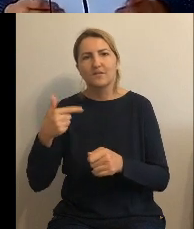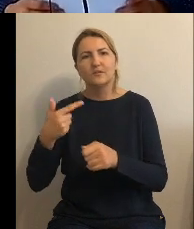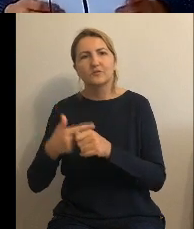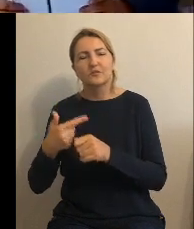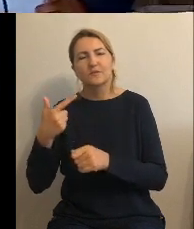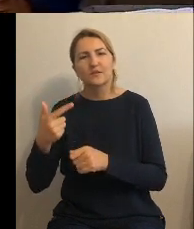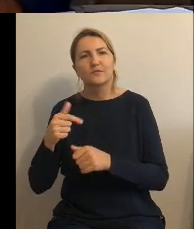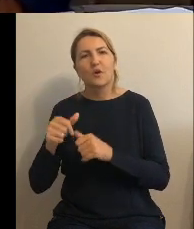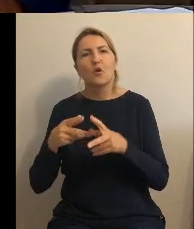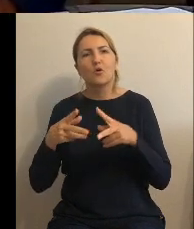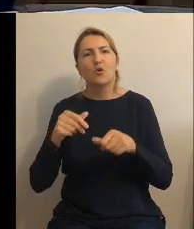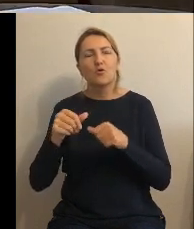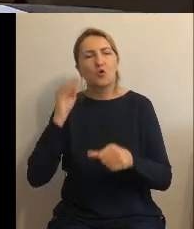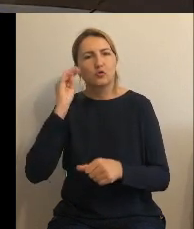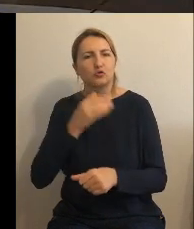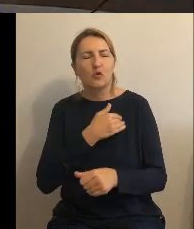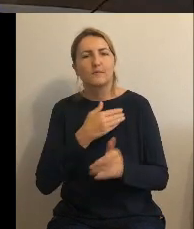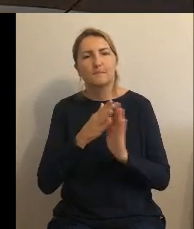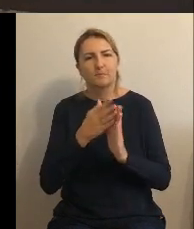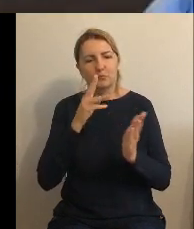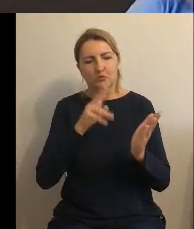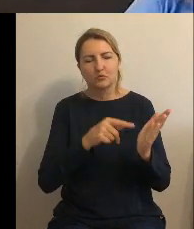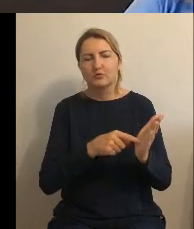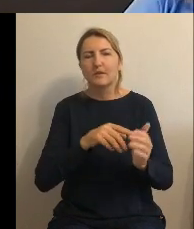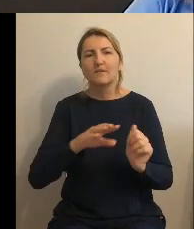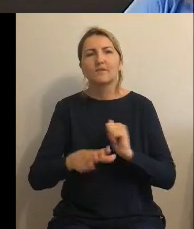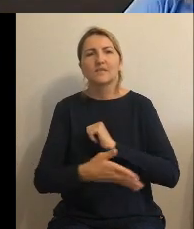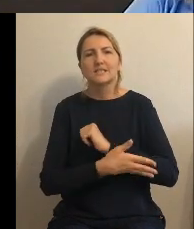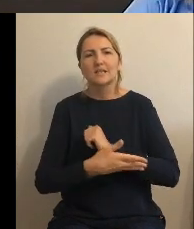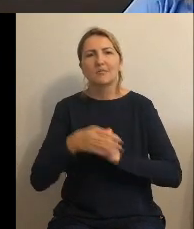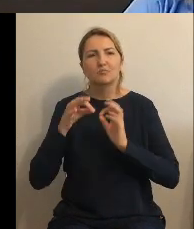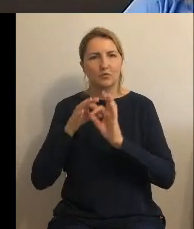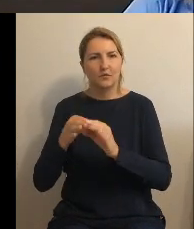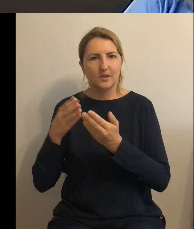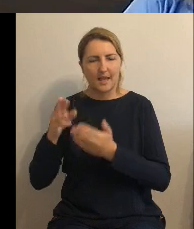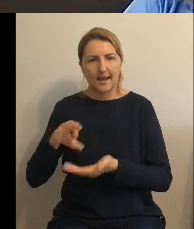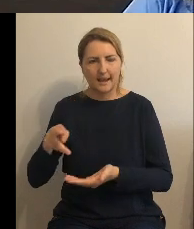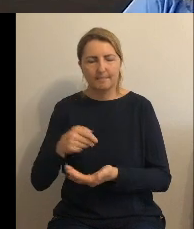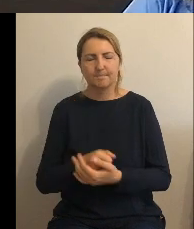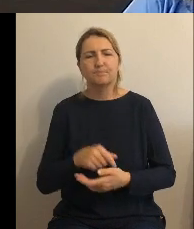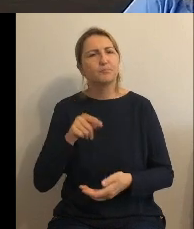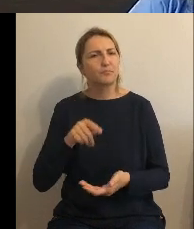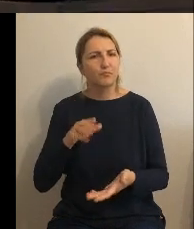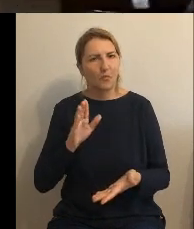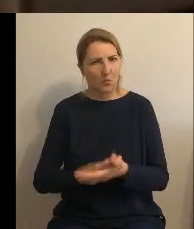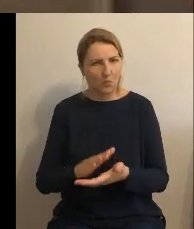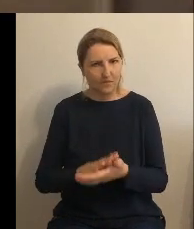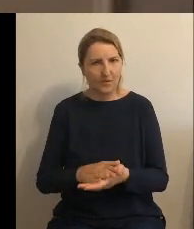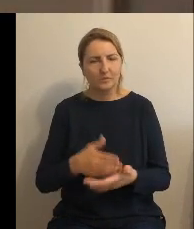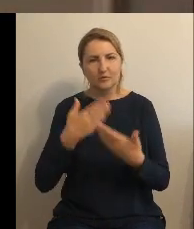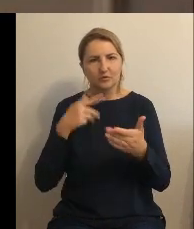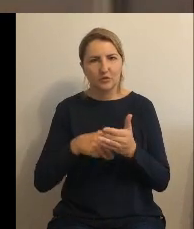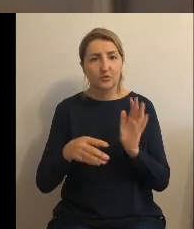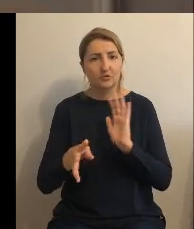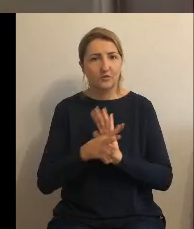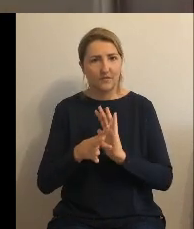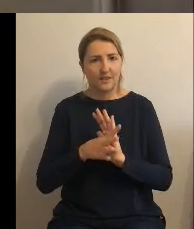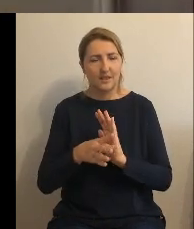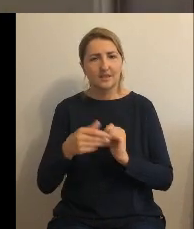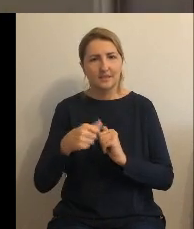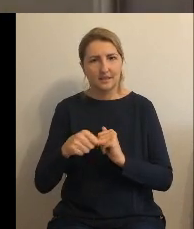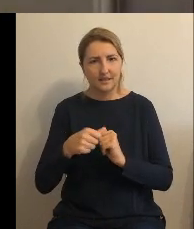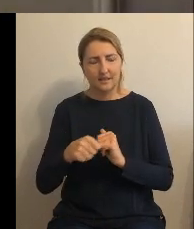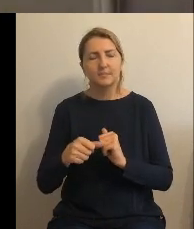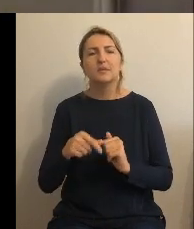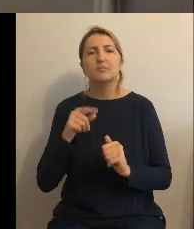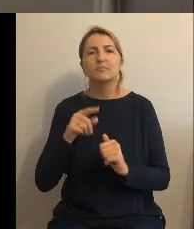wiceprzewodniczącego Rady Gminy. Uchwała Rady Gminy Gruta z dnia 19 lipca w sprawie określenia średniej ceny jednostki paliwa w gminie